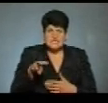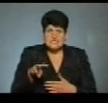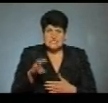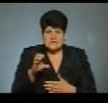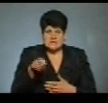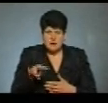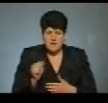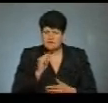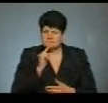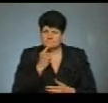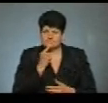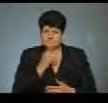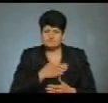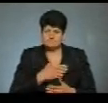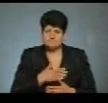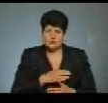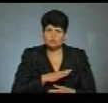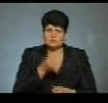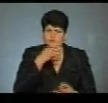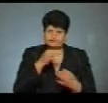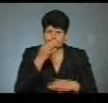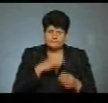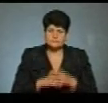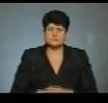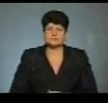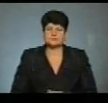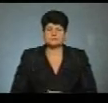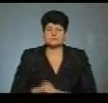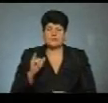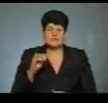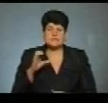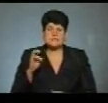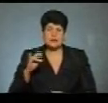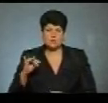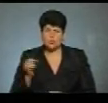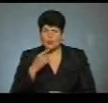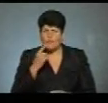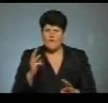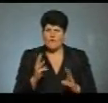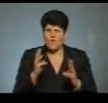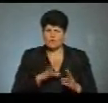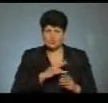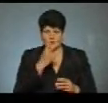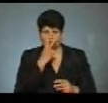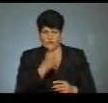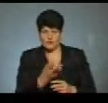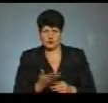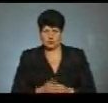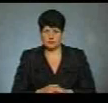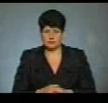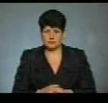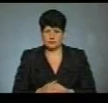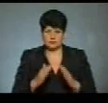складно це перенесла, мусили вживати ліки. Іван Санюк розповідає, вогонь було видно з його оселі.